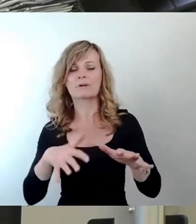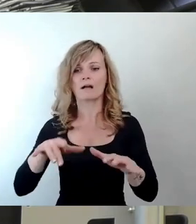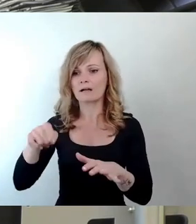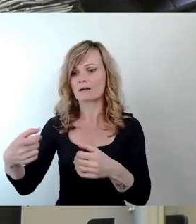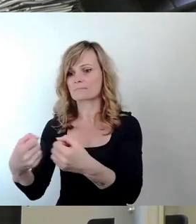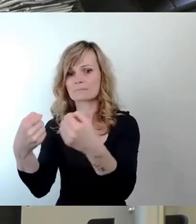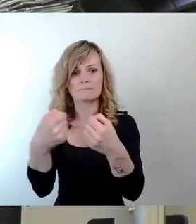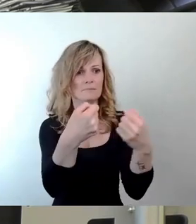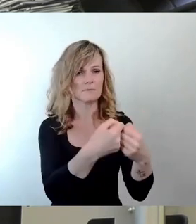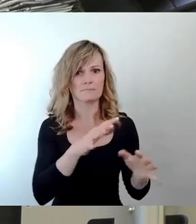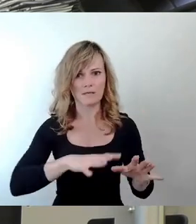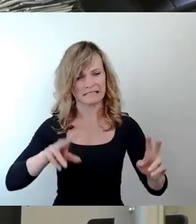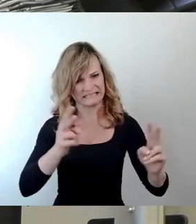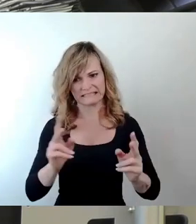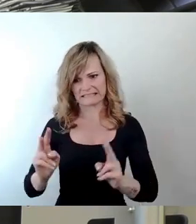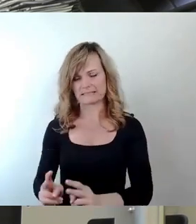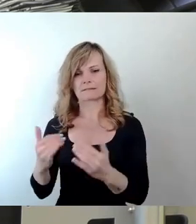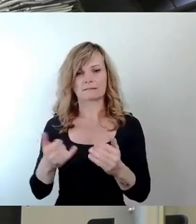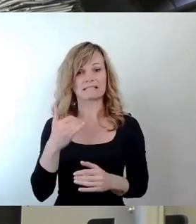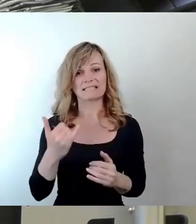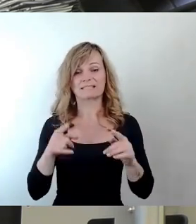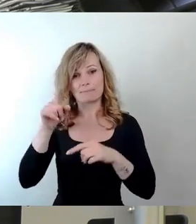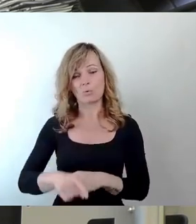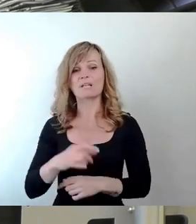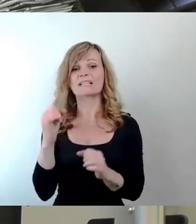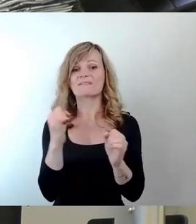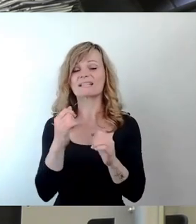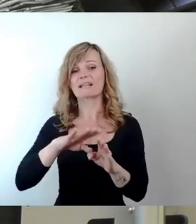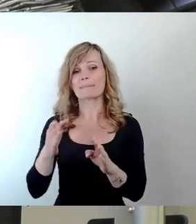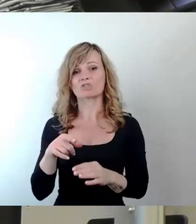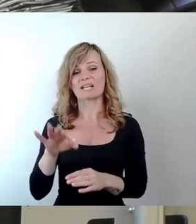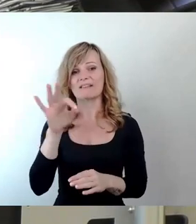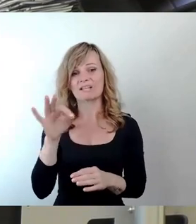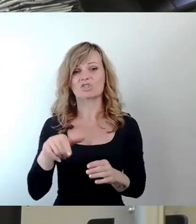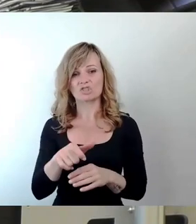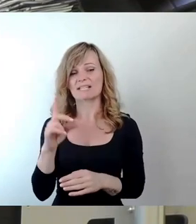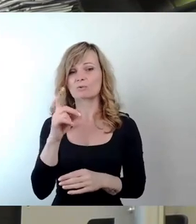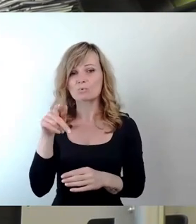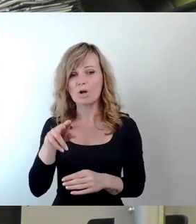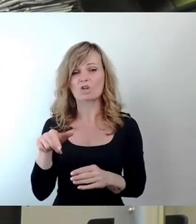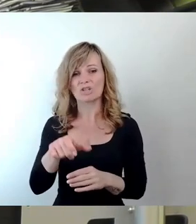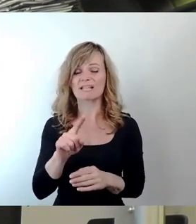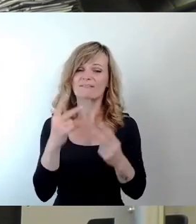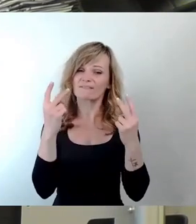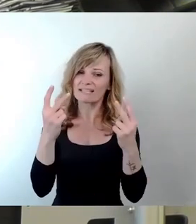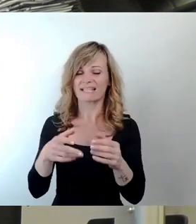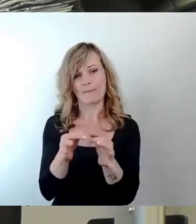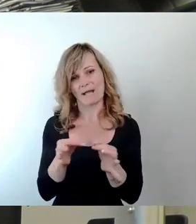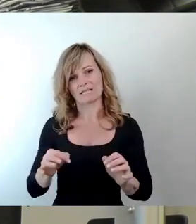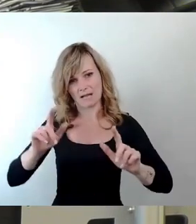Diesen Monat Karscherallee, Winterbergstraße, Fetscherstraße, Dürerstraße werden wichtige Maßnahmen gemacht.